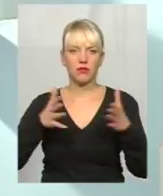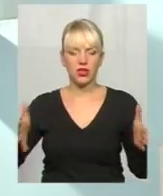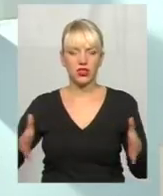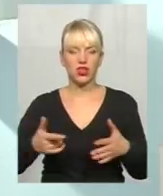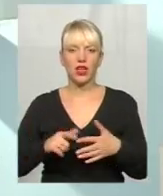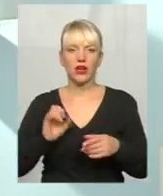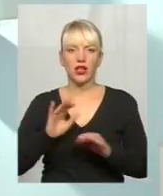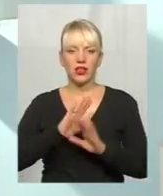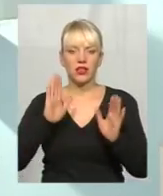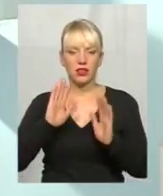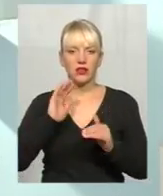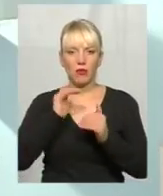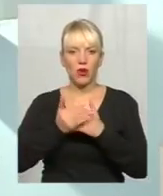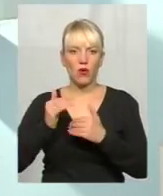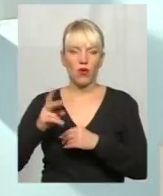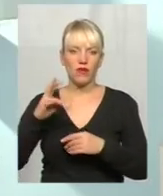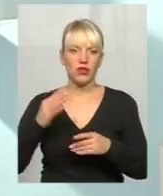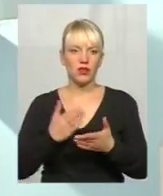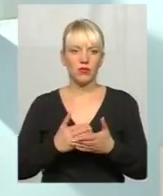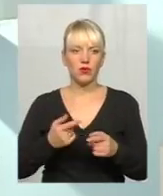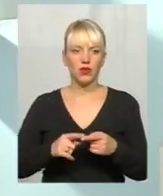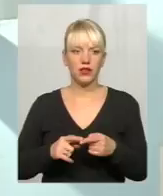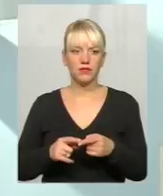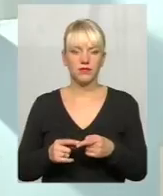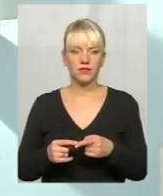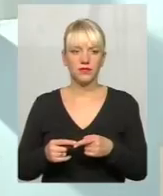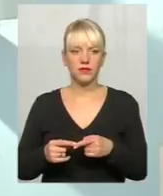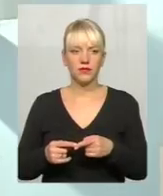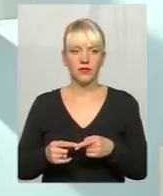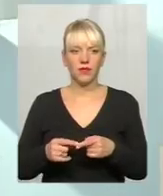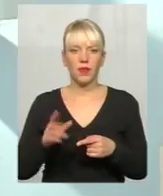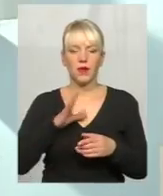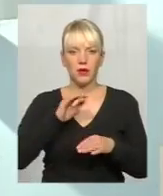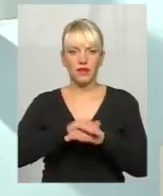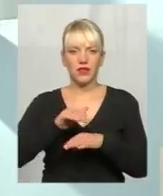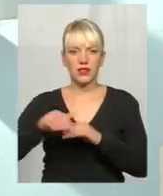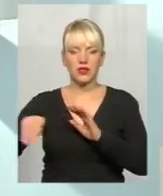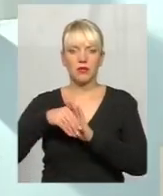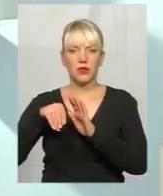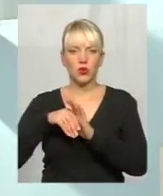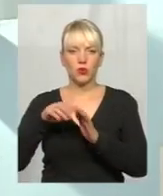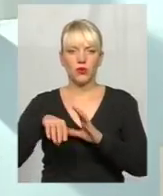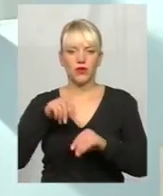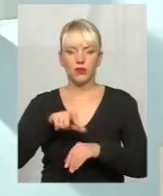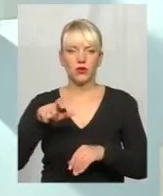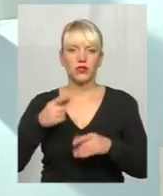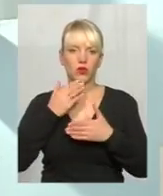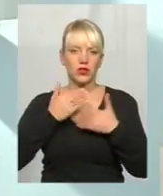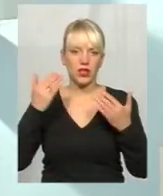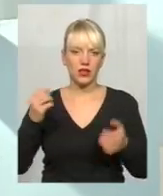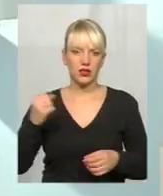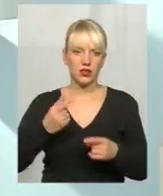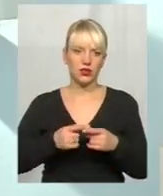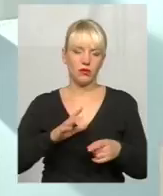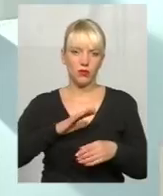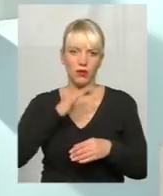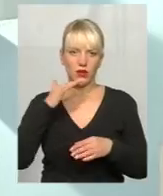тільки приховано. І були вже і конфлікти, і фіксації підкупу виборців. Тобто, останній тиждень мали достатньо